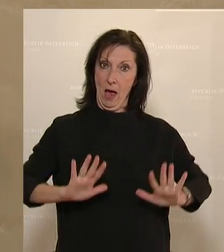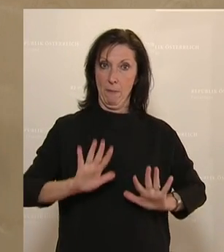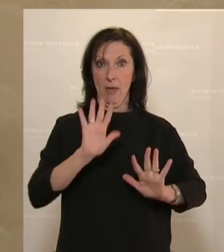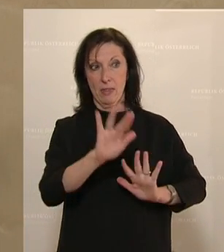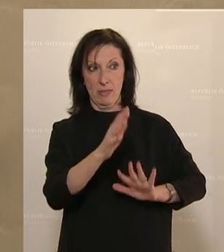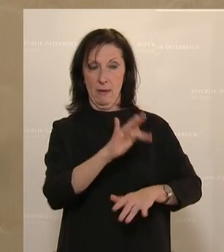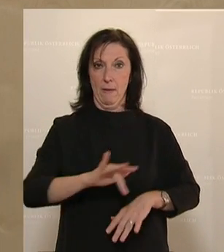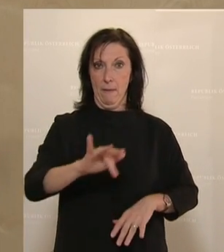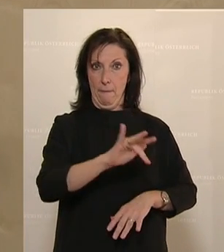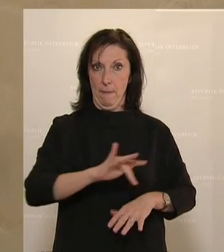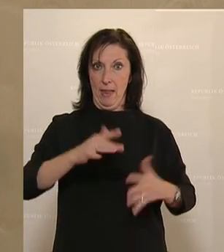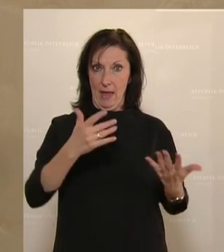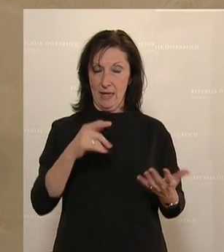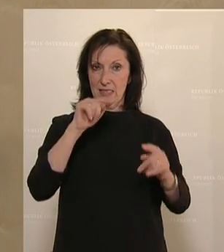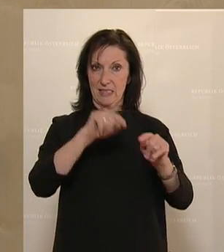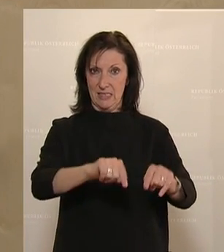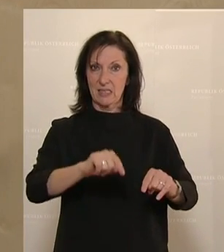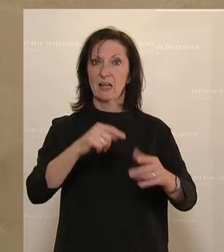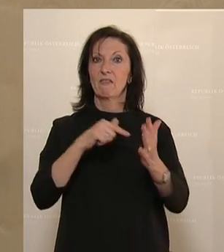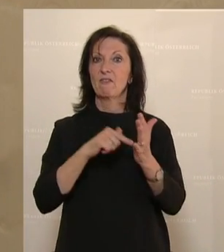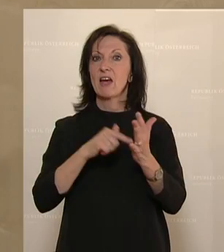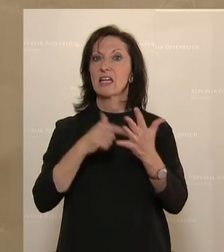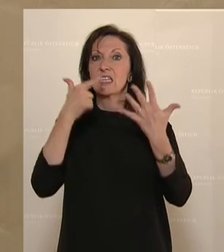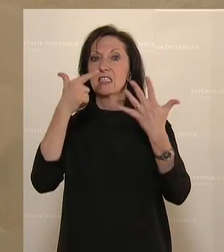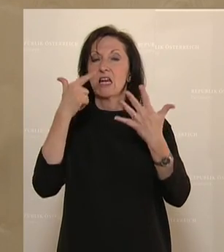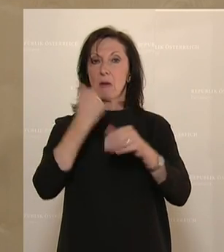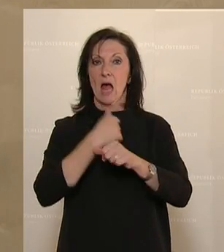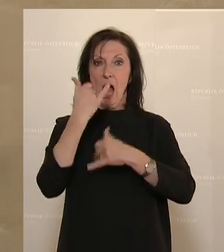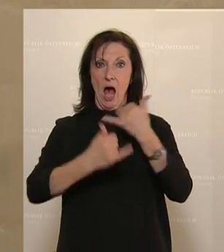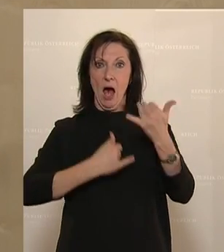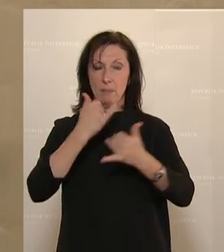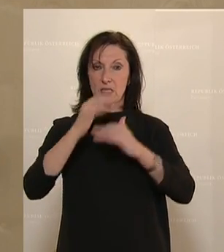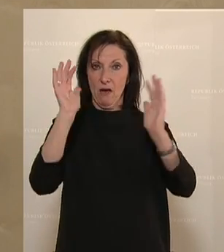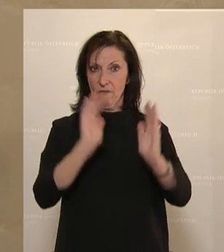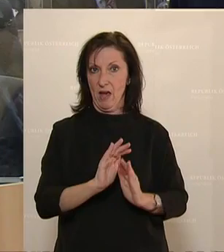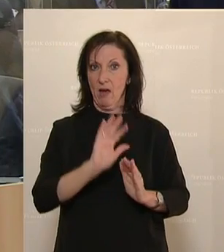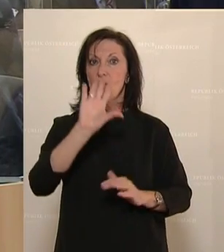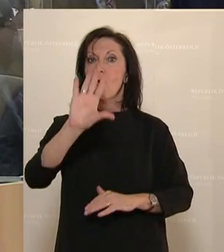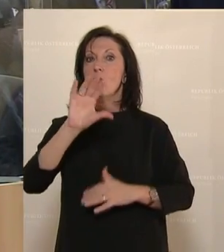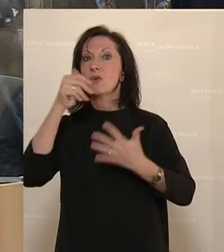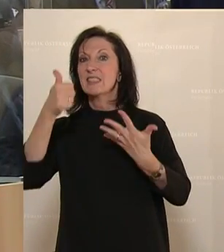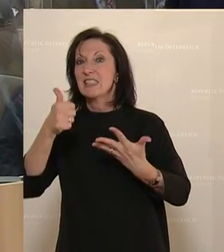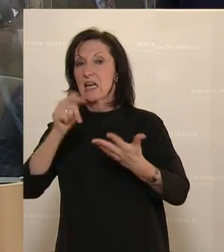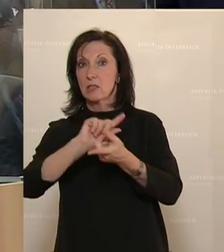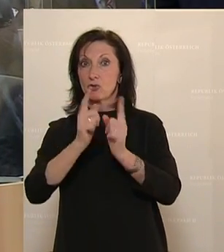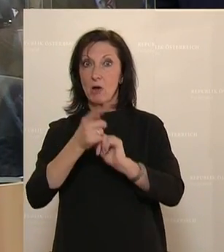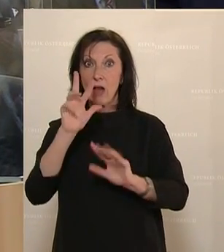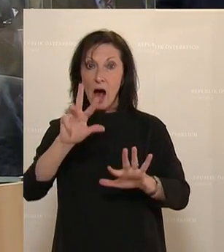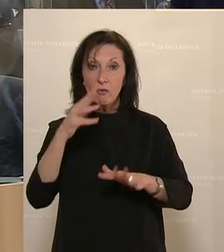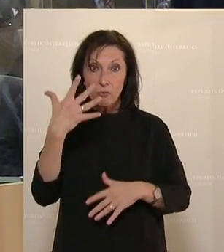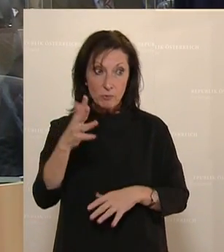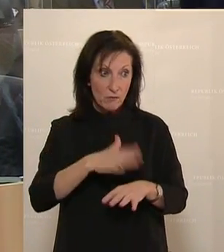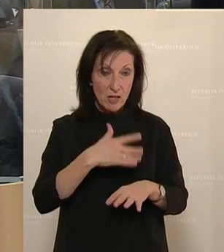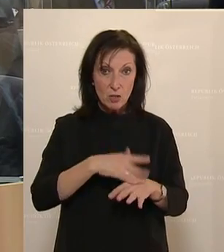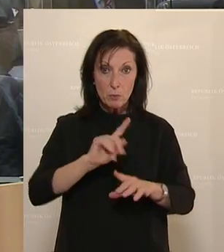weil sie sich dadurch sieben Arbeitsjahre mehr einkaufen, 65 statt 58. Und